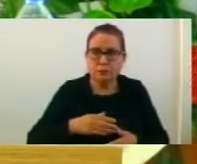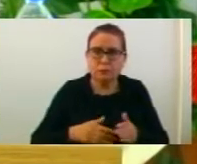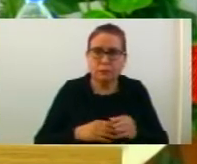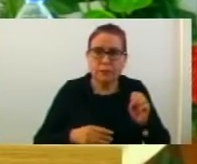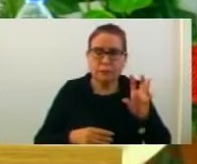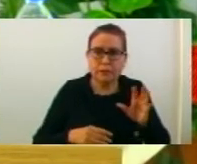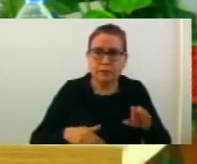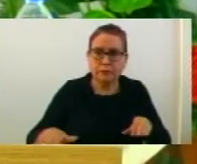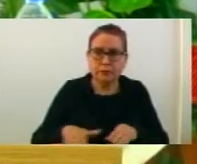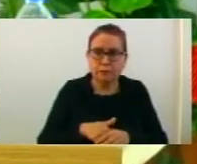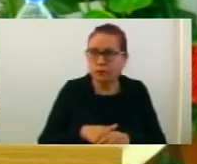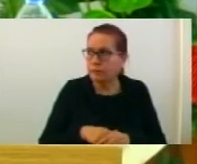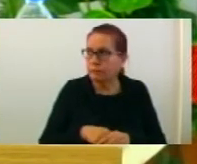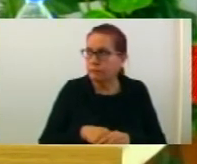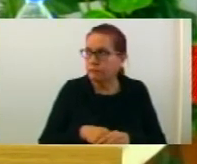върботени.